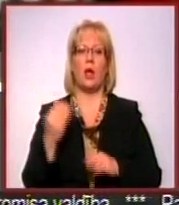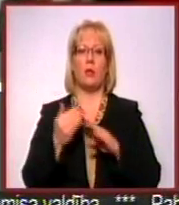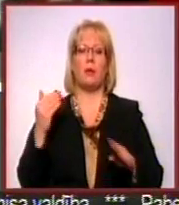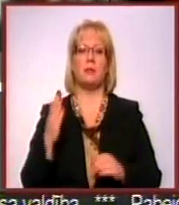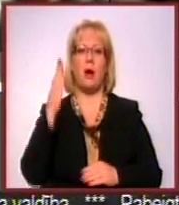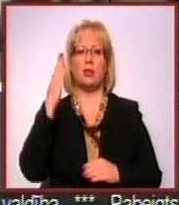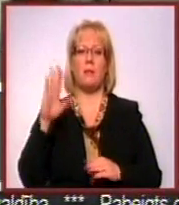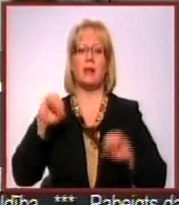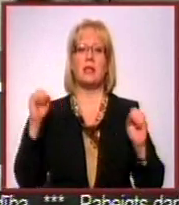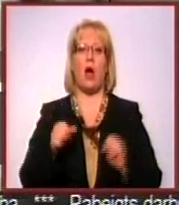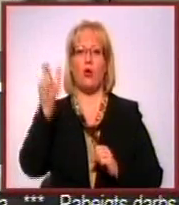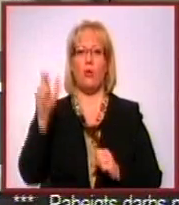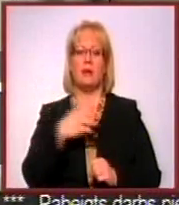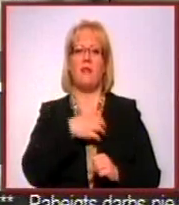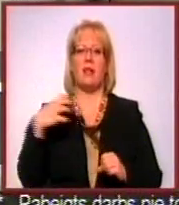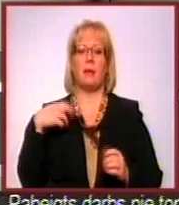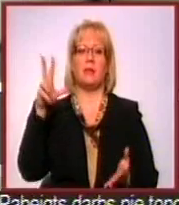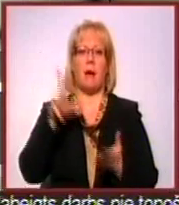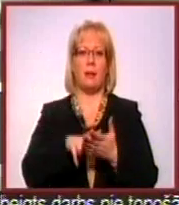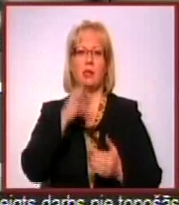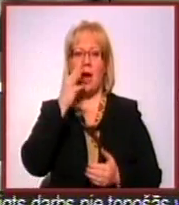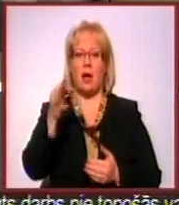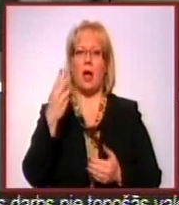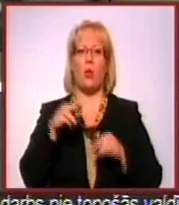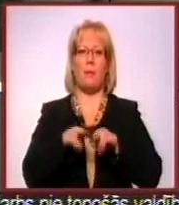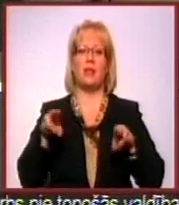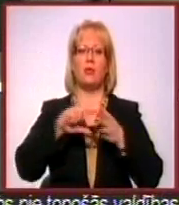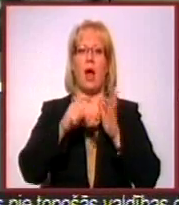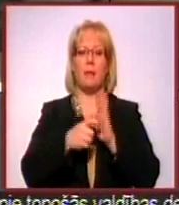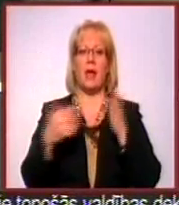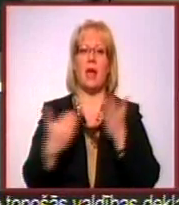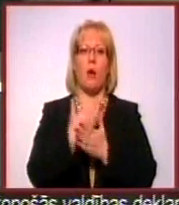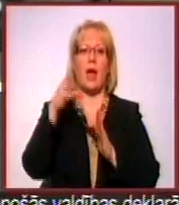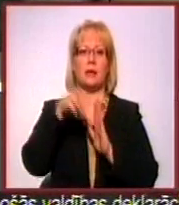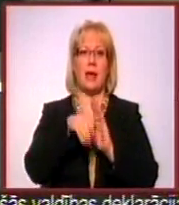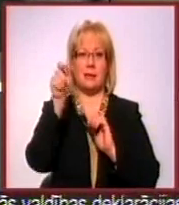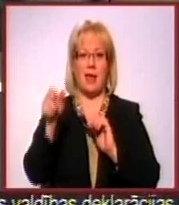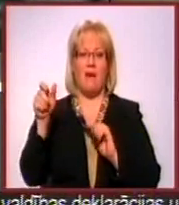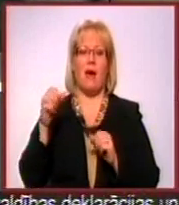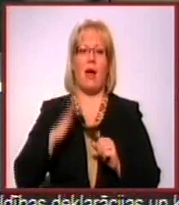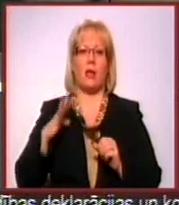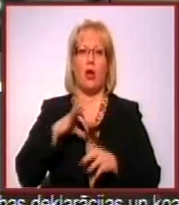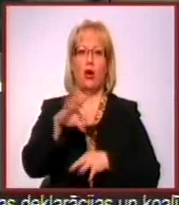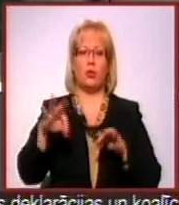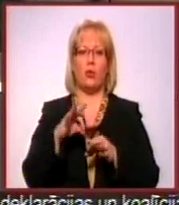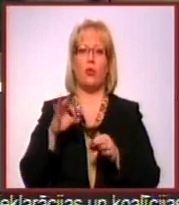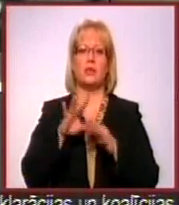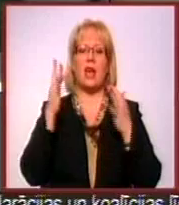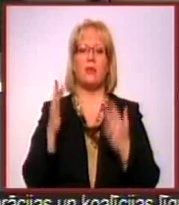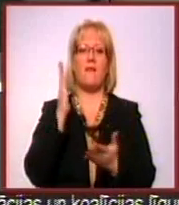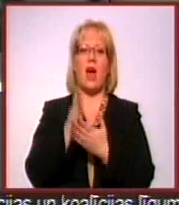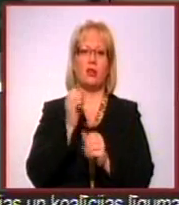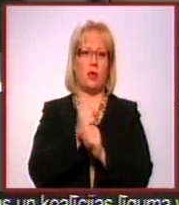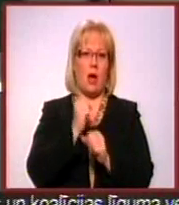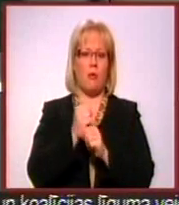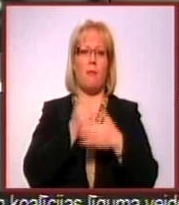balsojumu par laimdotu straujumas valdības apseprināšanu uzsar, ka no ministru kabnete jaunā sastāvu gaida konstruktīvu uz rezultātiem vērsu